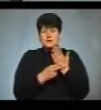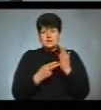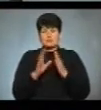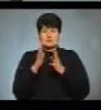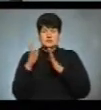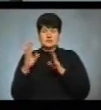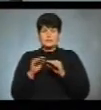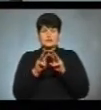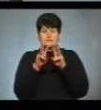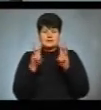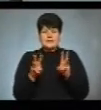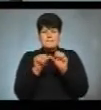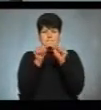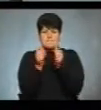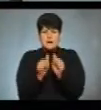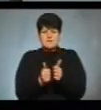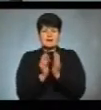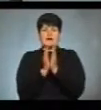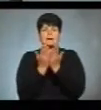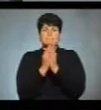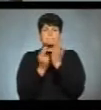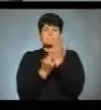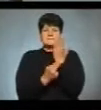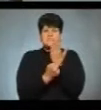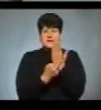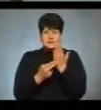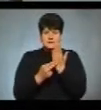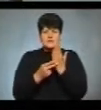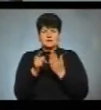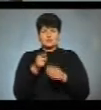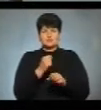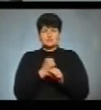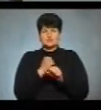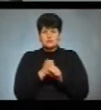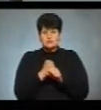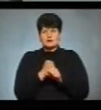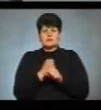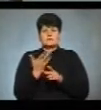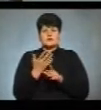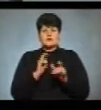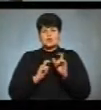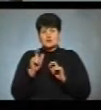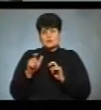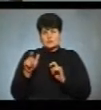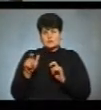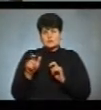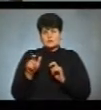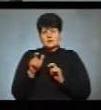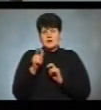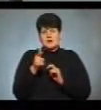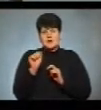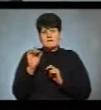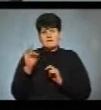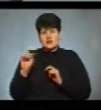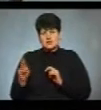пам'ятник біблії. Його виготовили під керівництвом заслуженого художника України Романа Вільгушинського, студенти університету Павло Гавраш